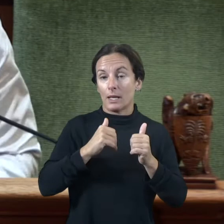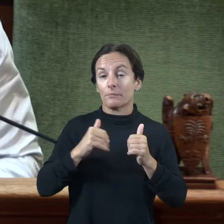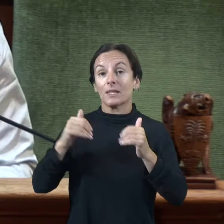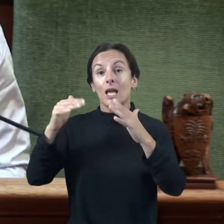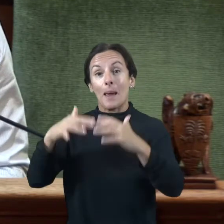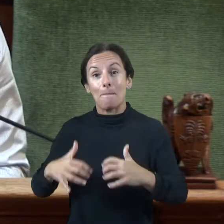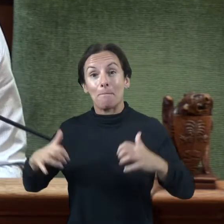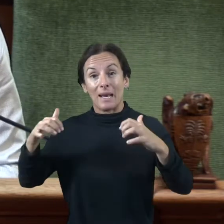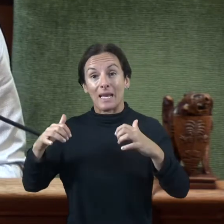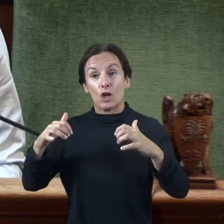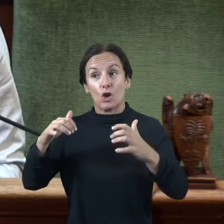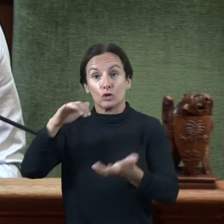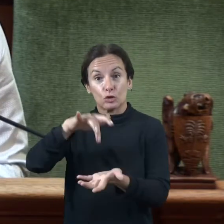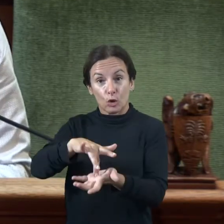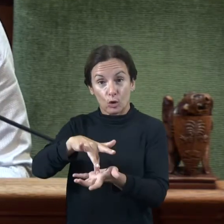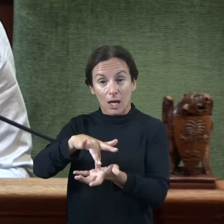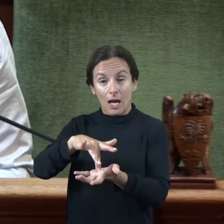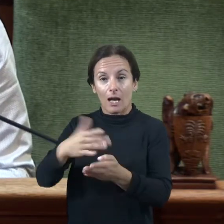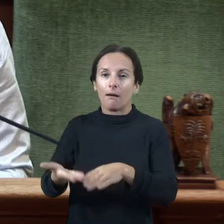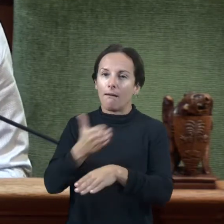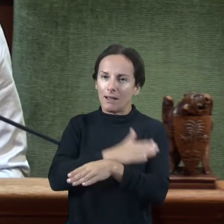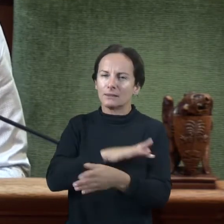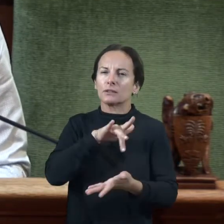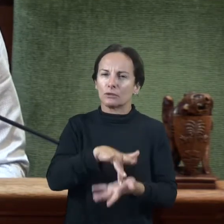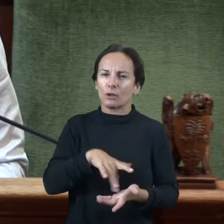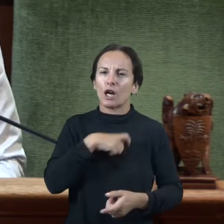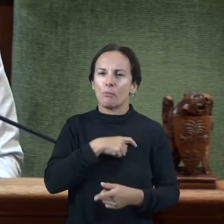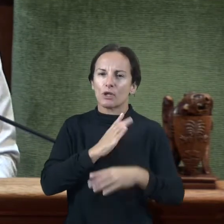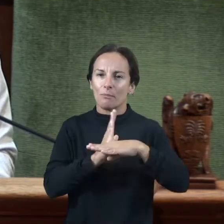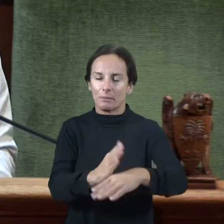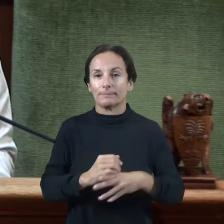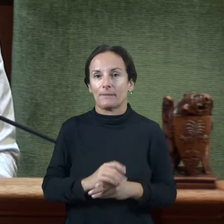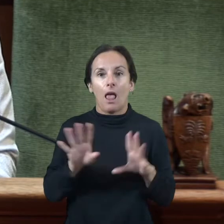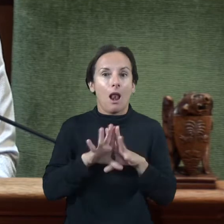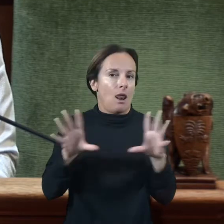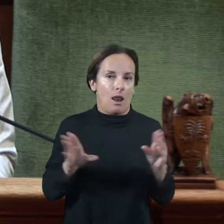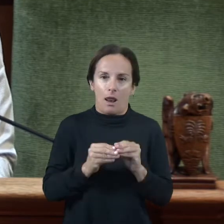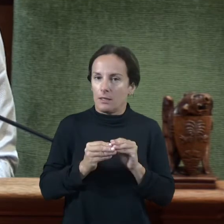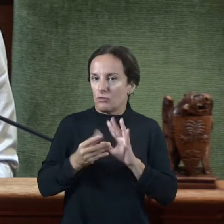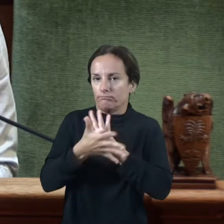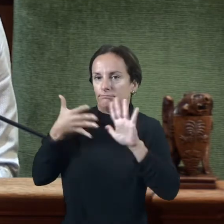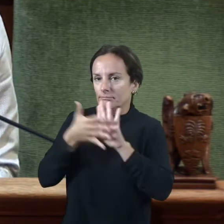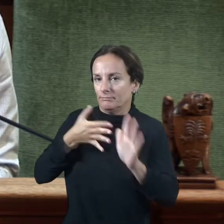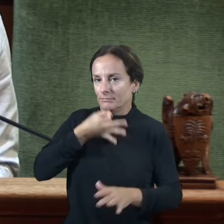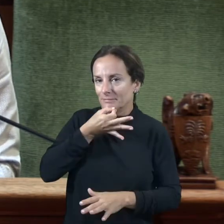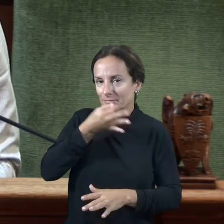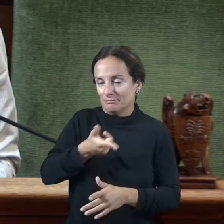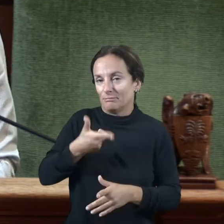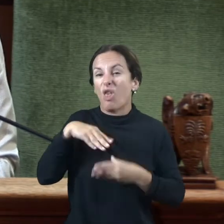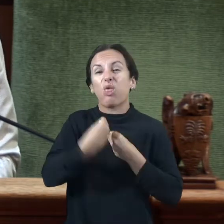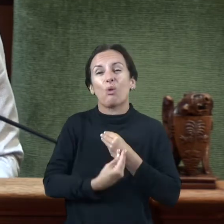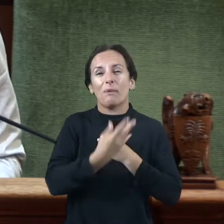ple del Consell Esportiu de Mallorca per la seva preparació és un resum ràpid de tot un document que ja teniu